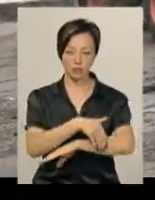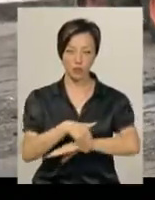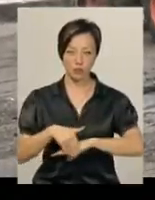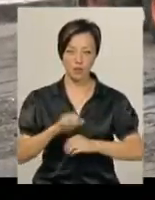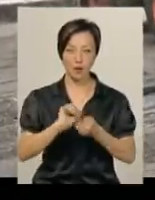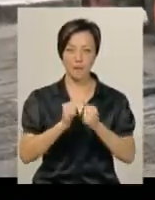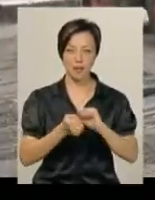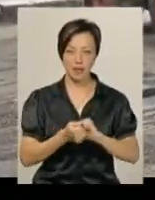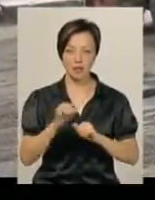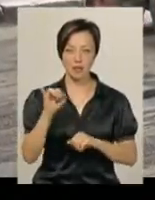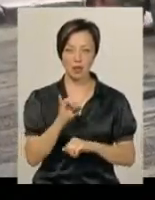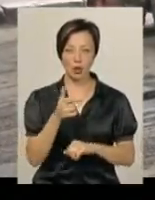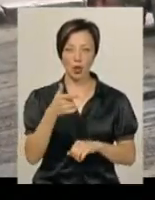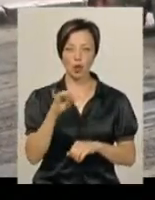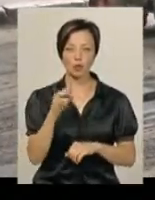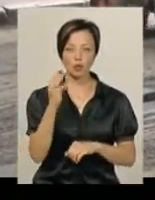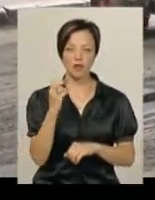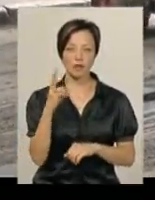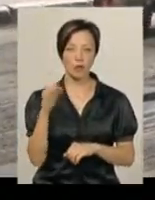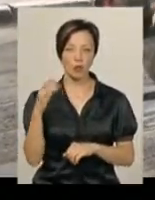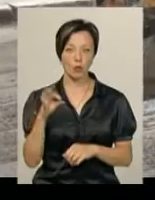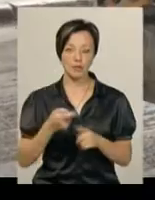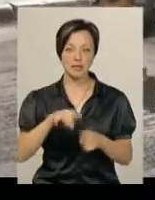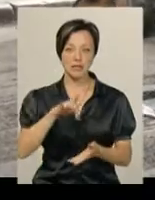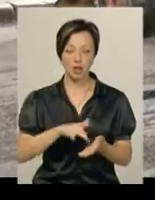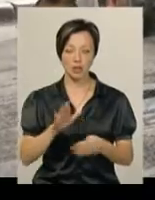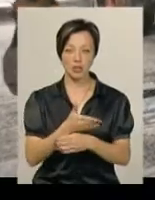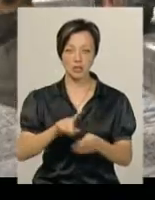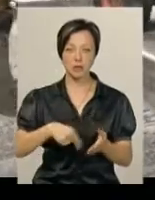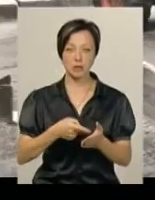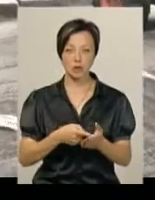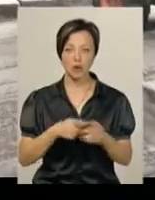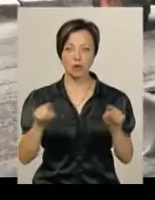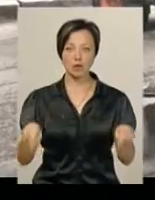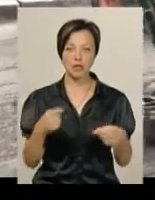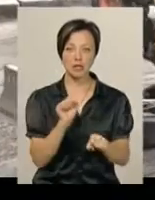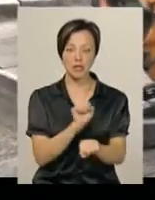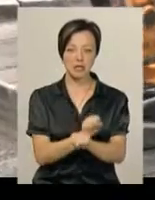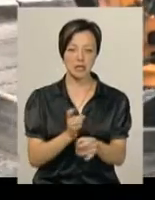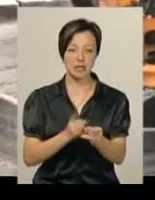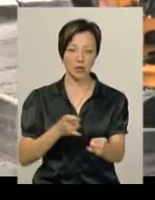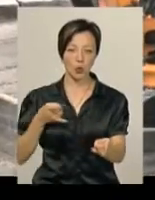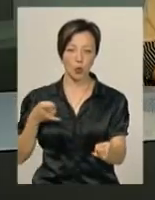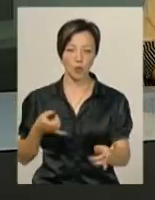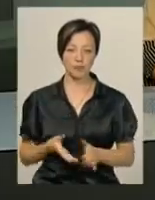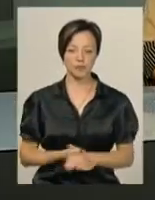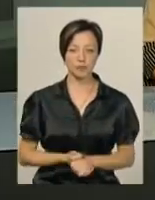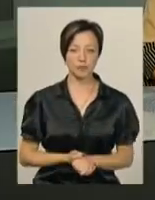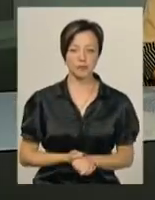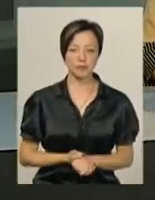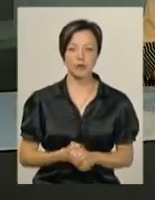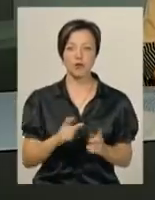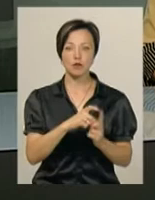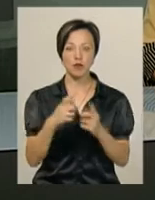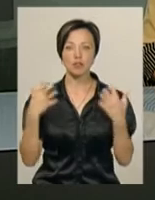зокрема Кам'янецькою та Грушевського. Через це у центральній частині міста утворилися затори. За